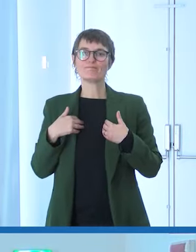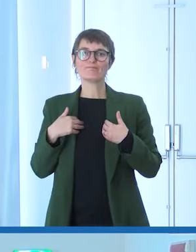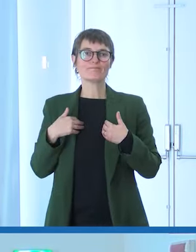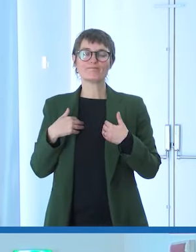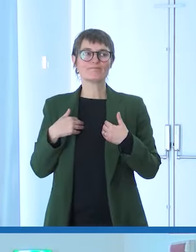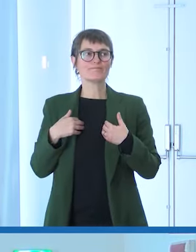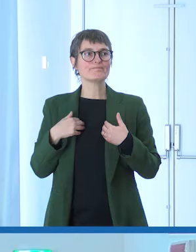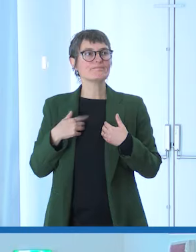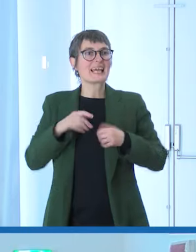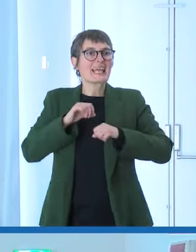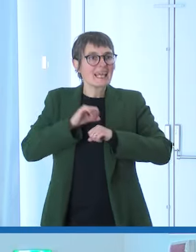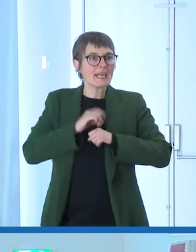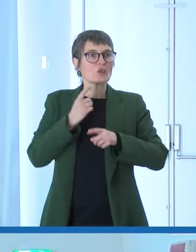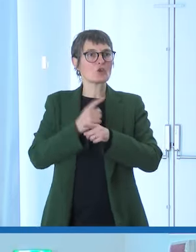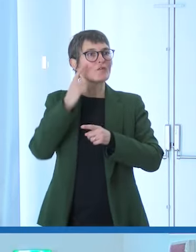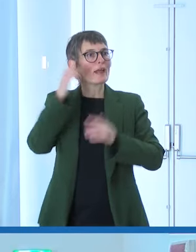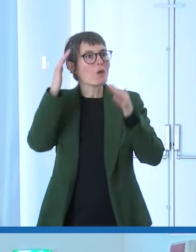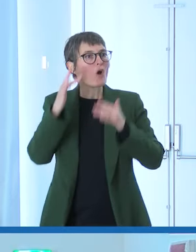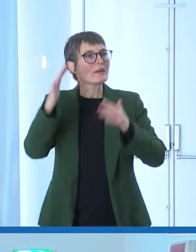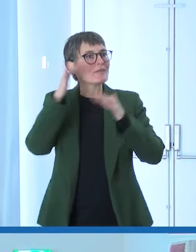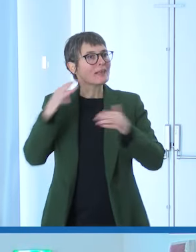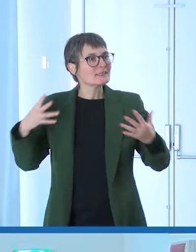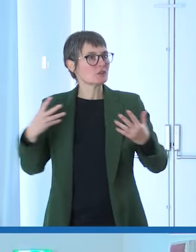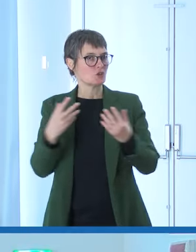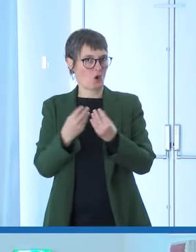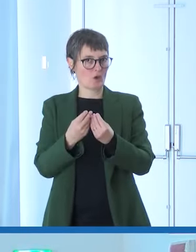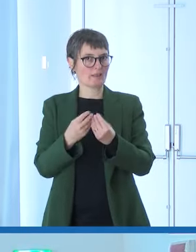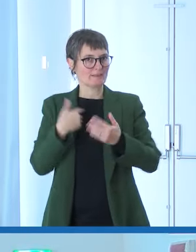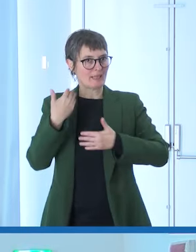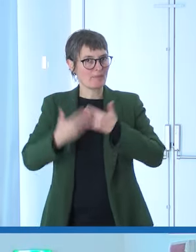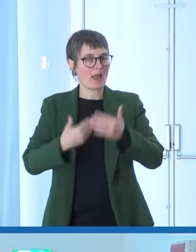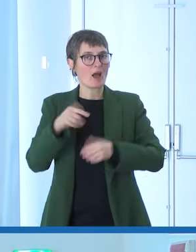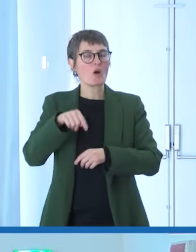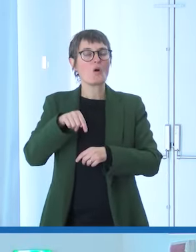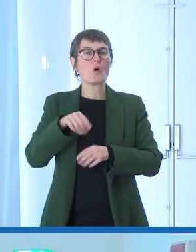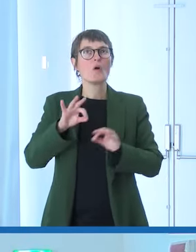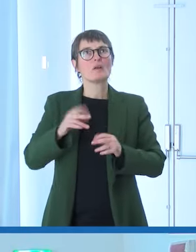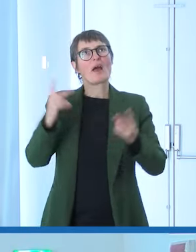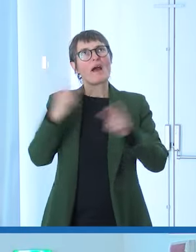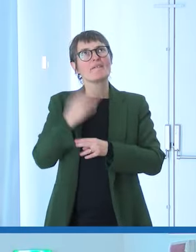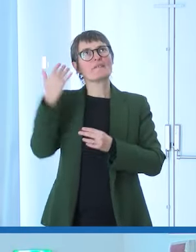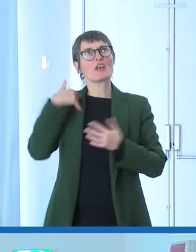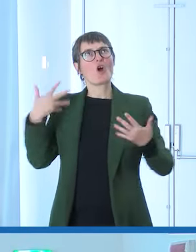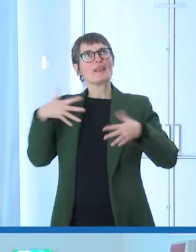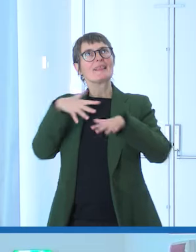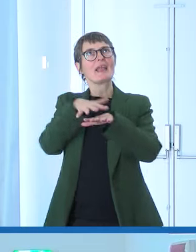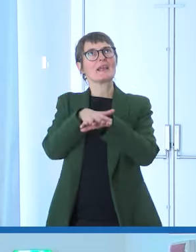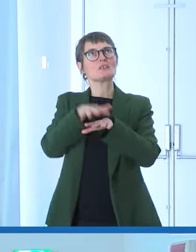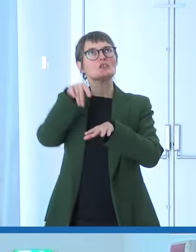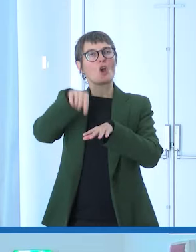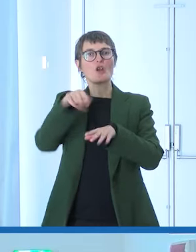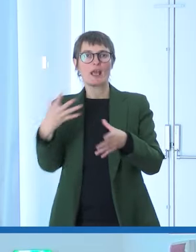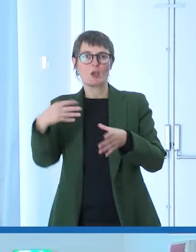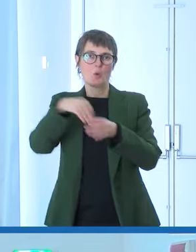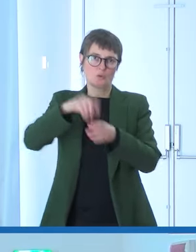sicuramente un grande passo avanti rispetto all'integrazione, alle tante cose, diciamo anche, siccome parliamo oggi di comunicazione